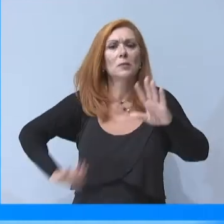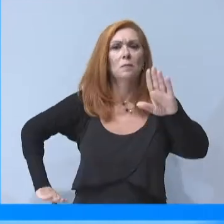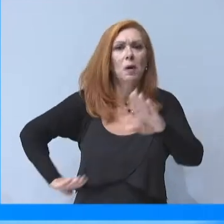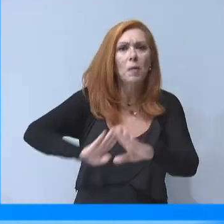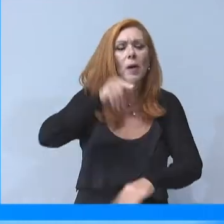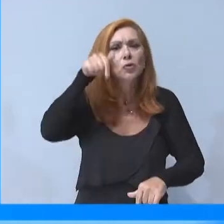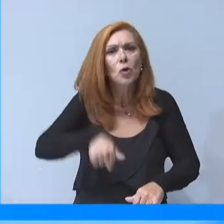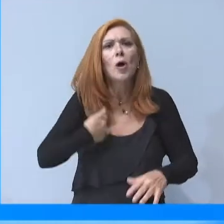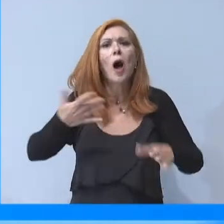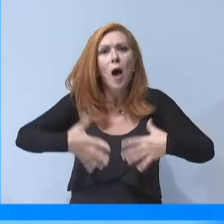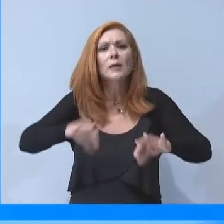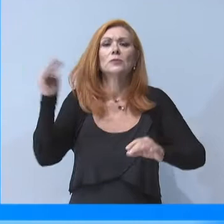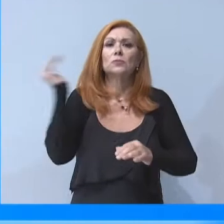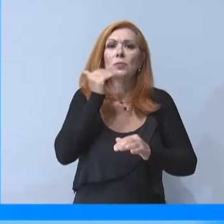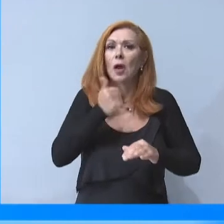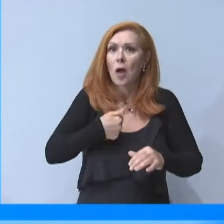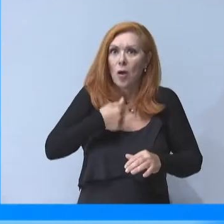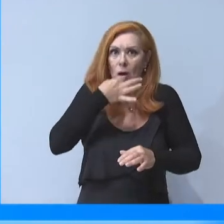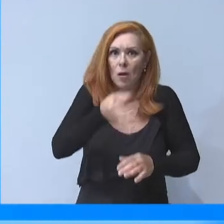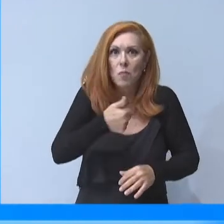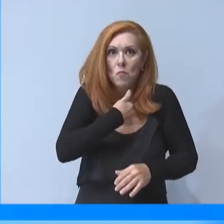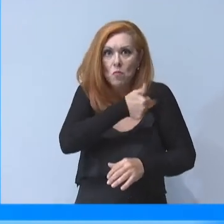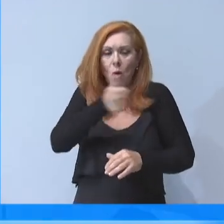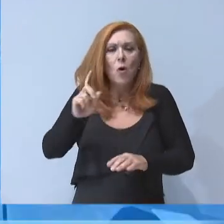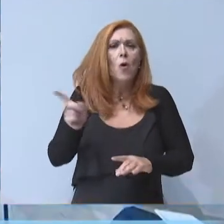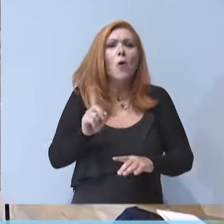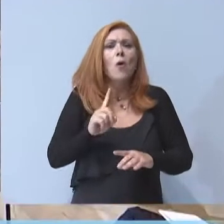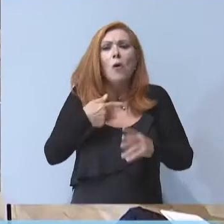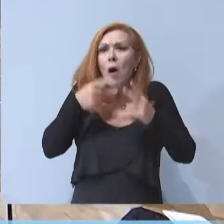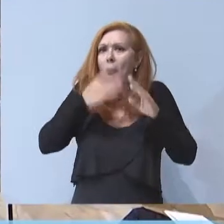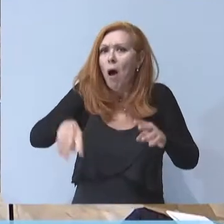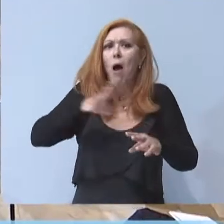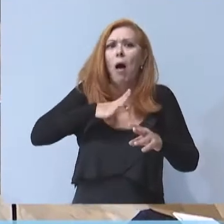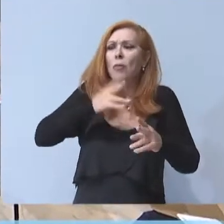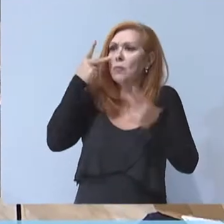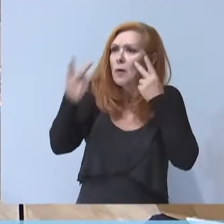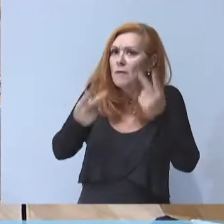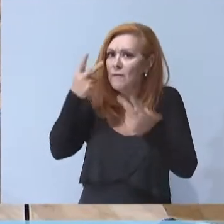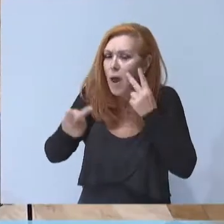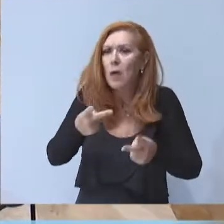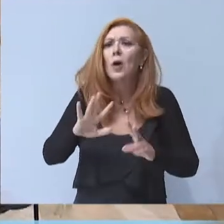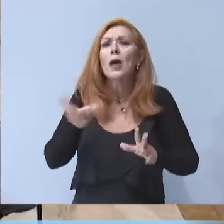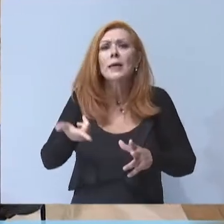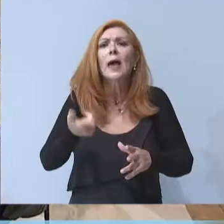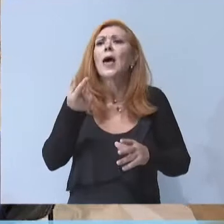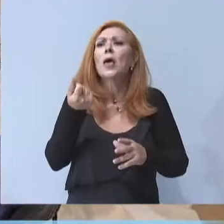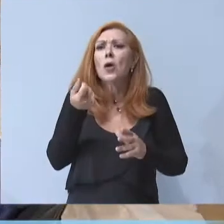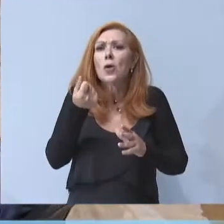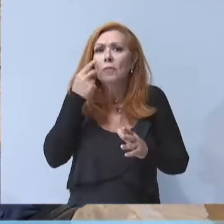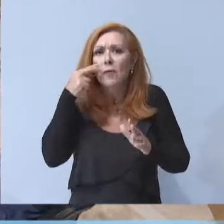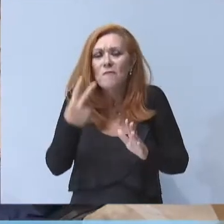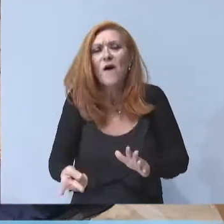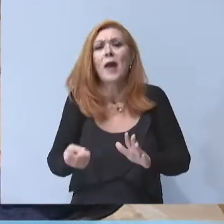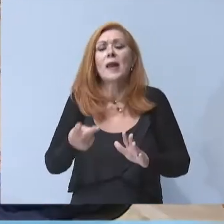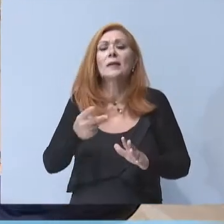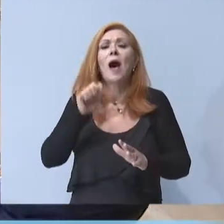επιτάχυνσης. Και αυτό δεν το λέμε μόνο εμείς. Το διαπιστώνουν οι πολίτες και το πιστοποιούν οι οικονομικοί δείκτες. Η αύξηση του